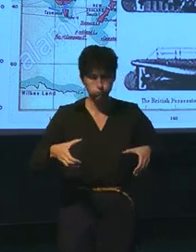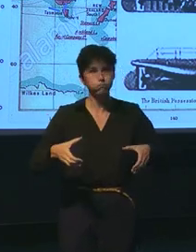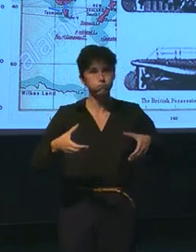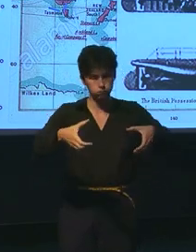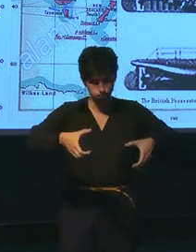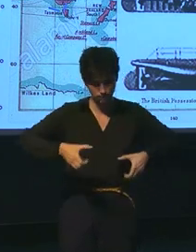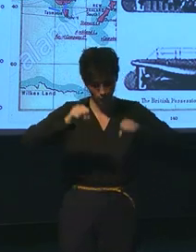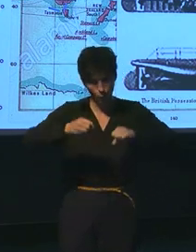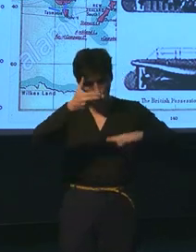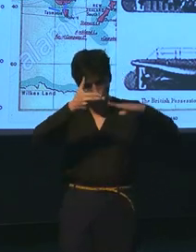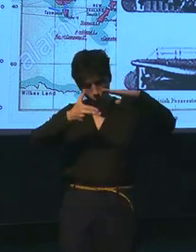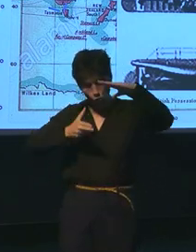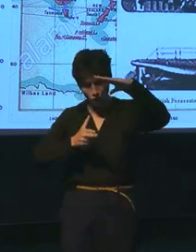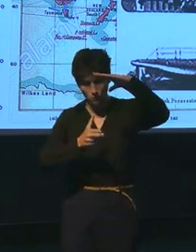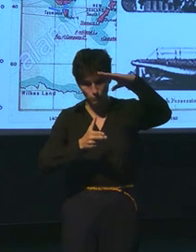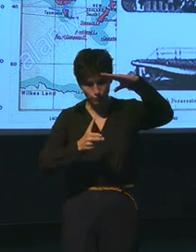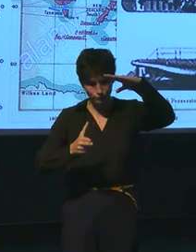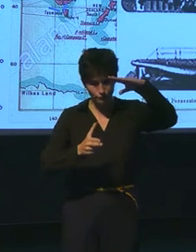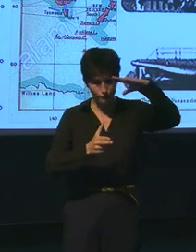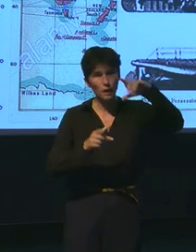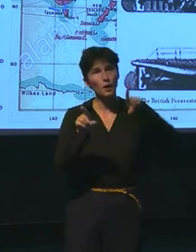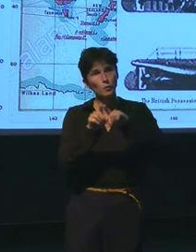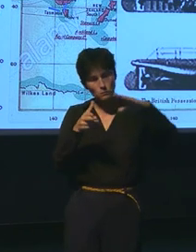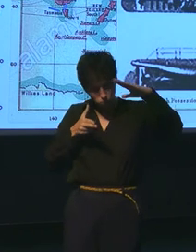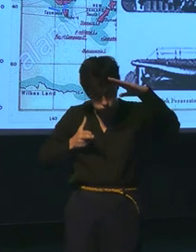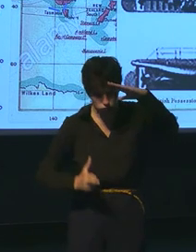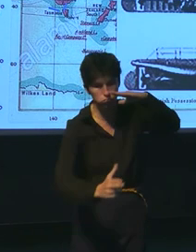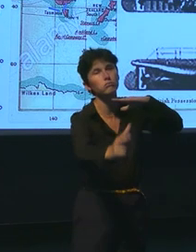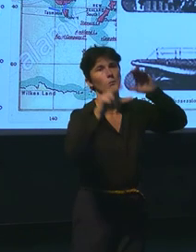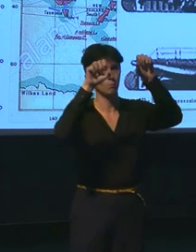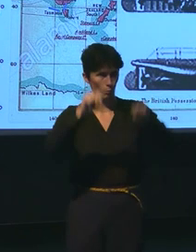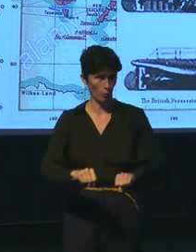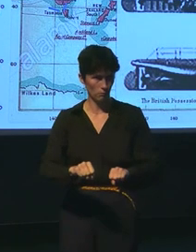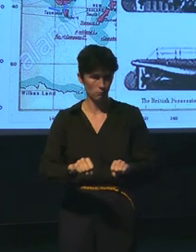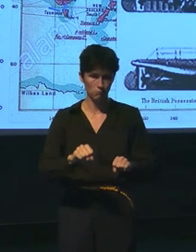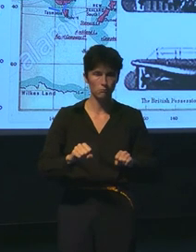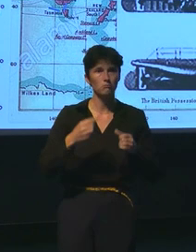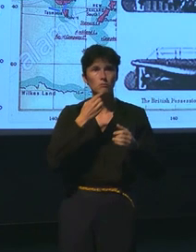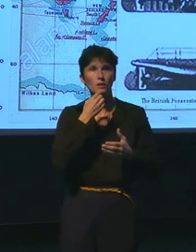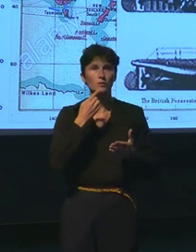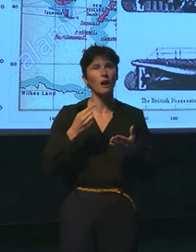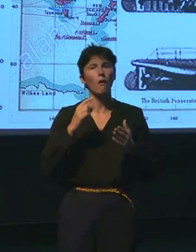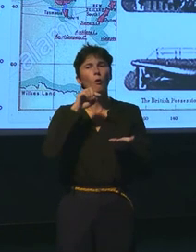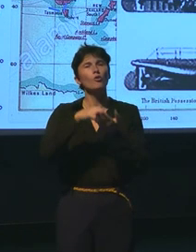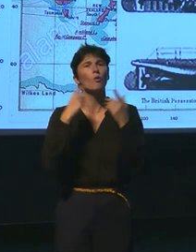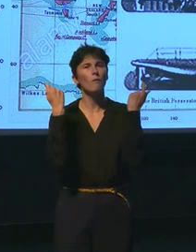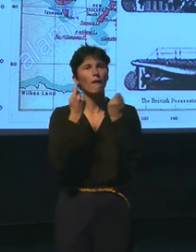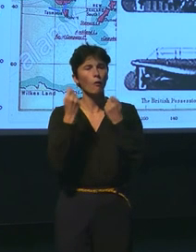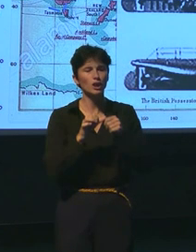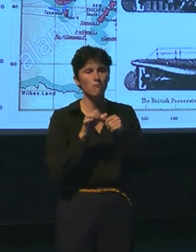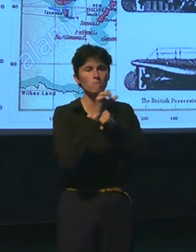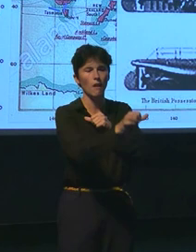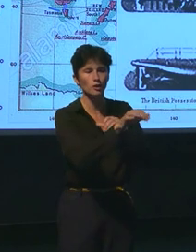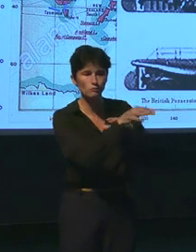et bien sûr du gouvernement du plongé, donc qui peut faire des plongés d'identité. Les essais au large de la palisse n'ont pas très bien marché et